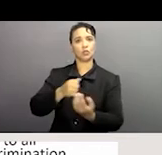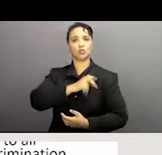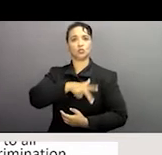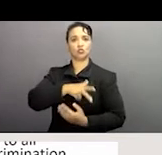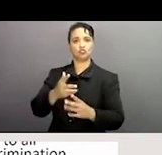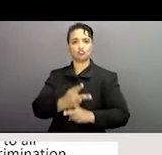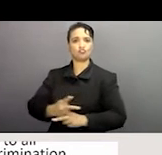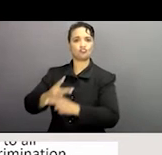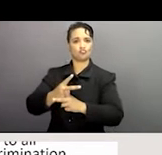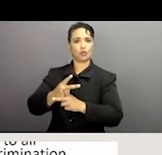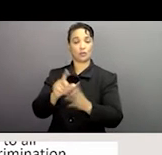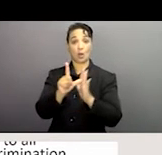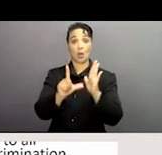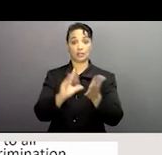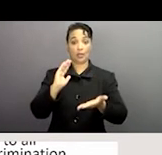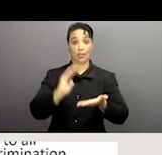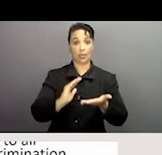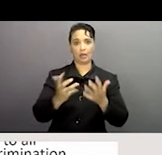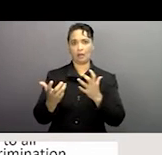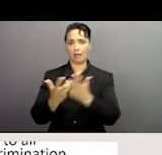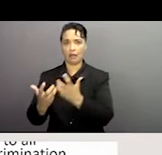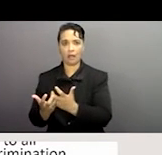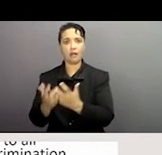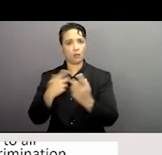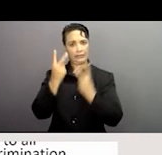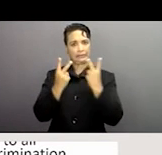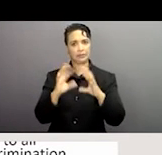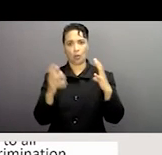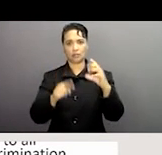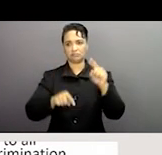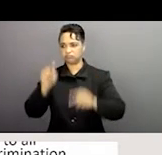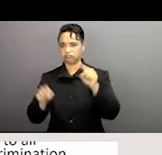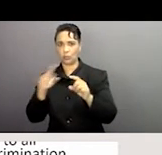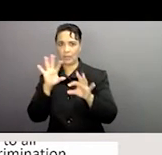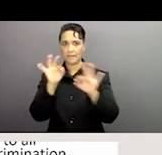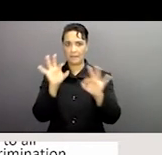lois et les mesures qui ont été observées dans certaines parties du monde